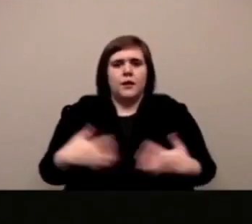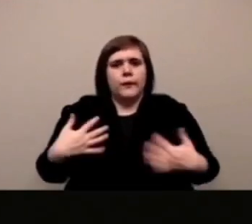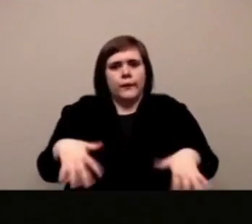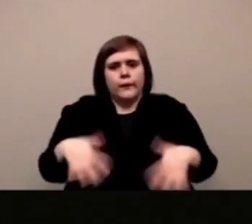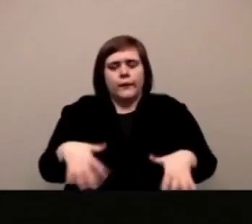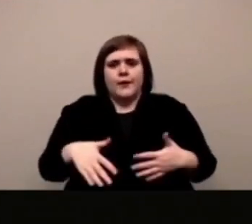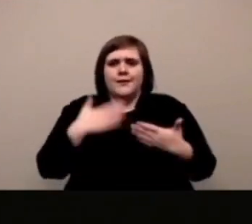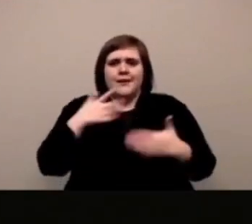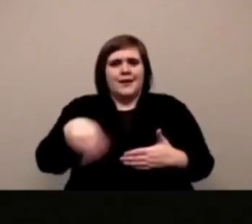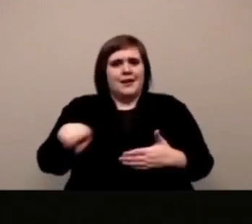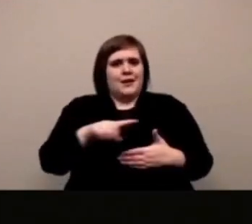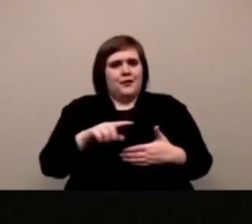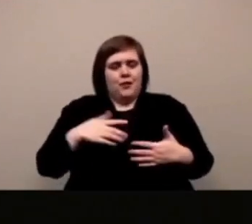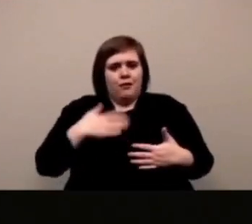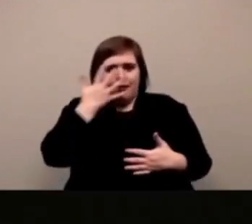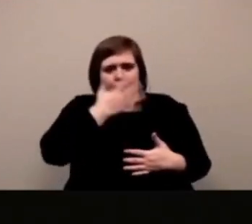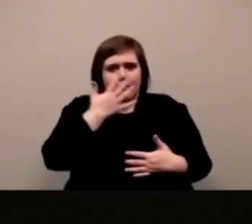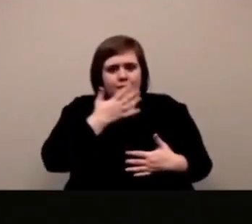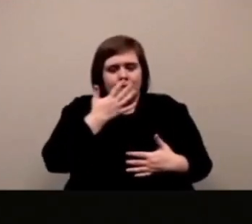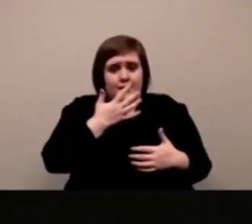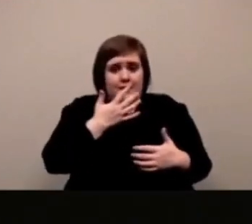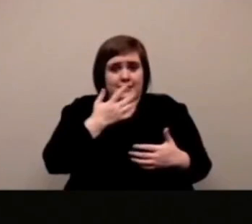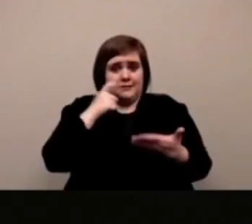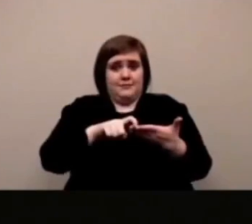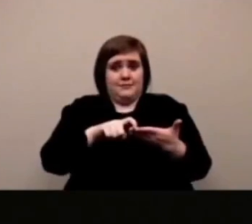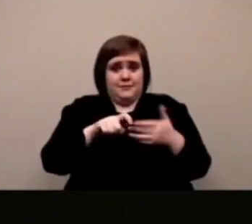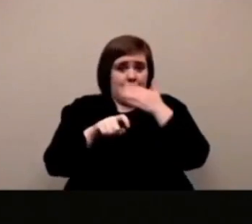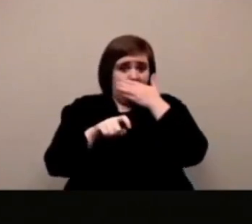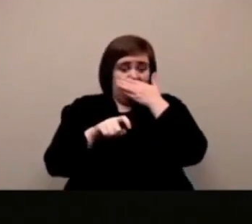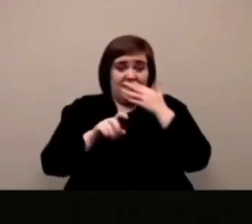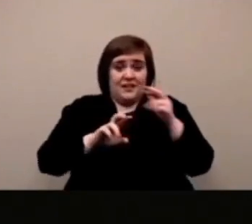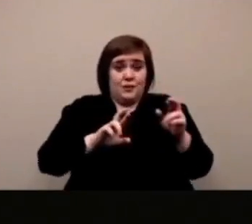credo che siamo